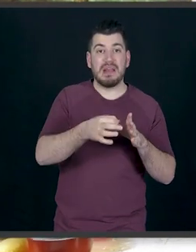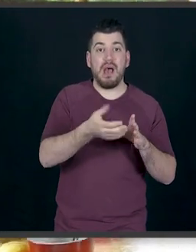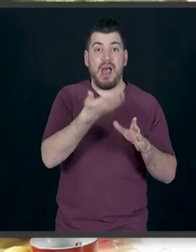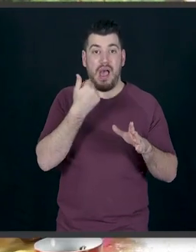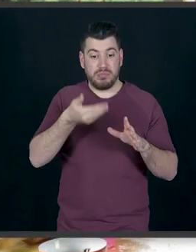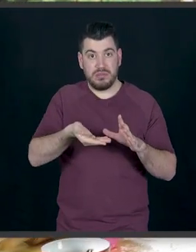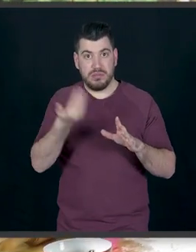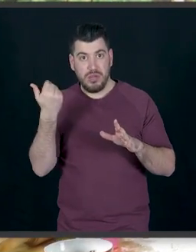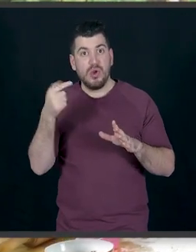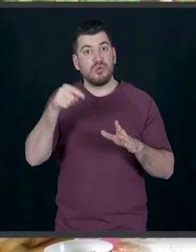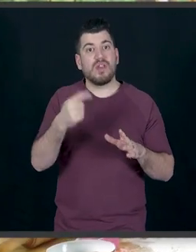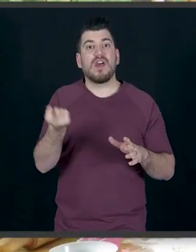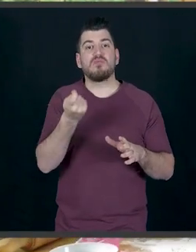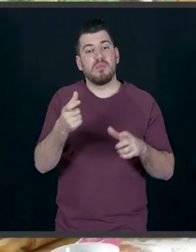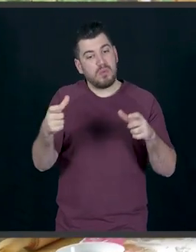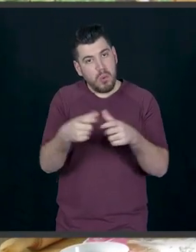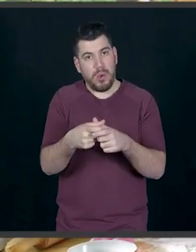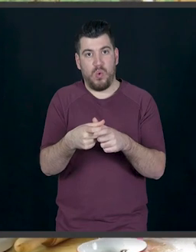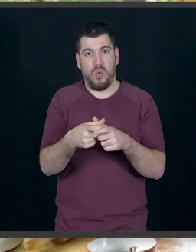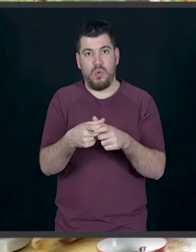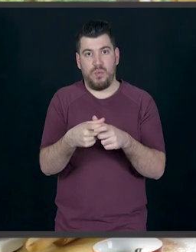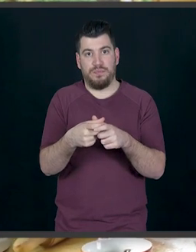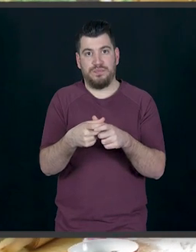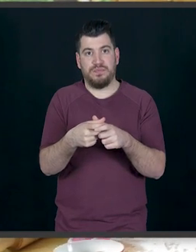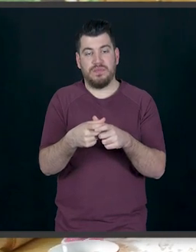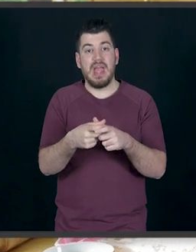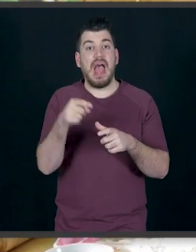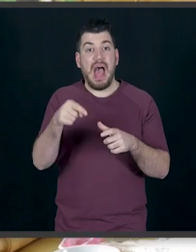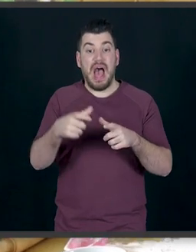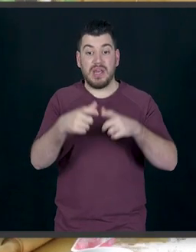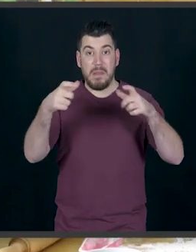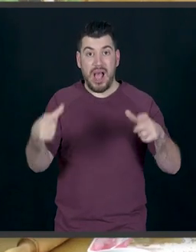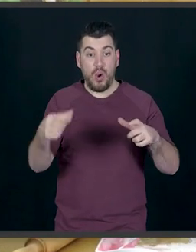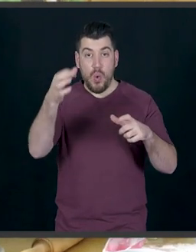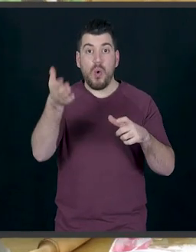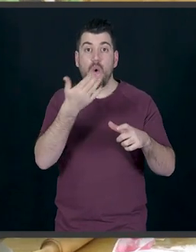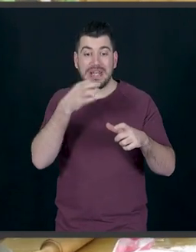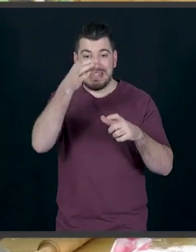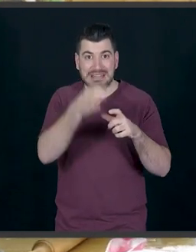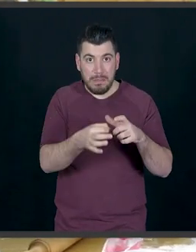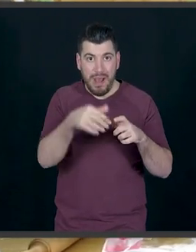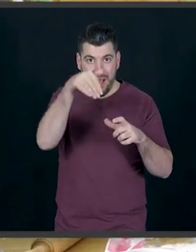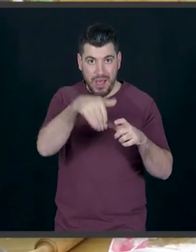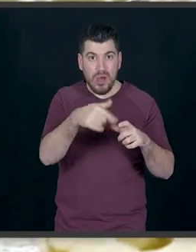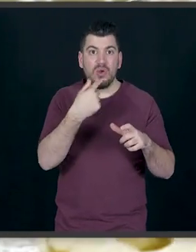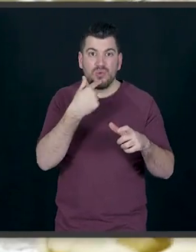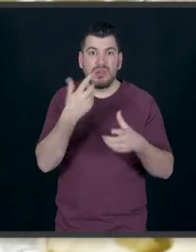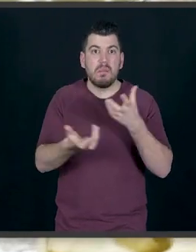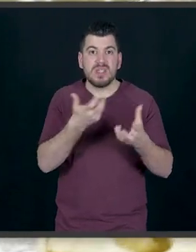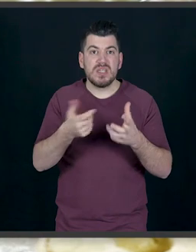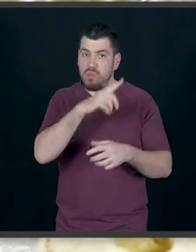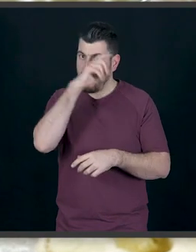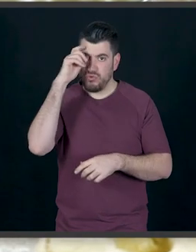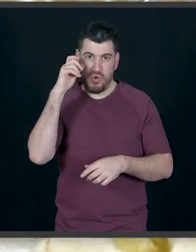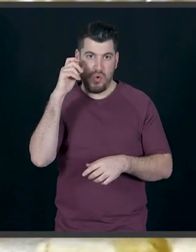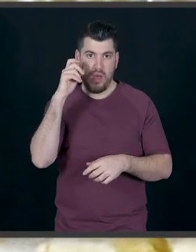αξιμοποιήσουμε πολύ μικρότερο κουπάτ, γιατί άμα τα κάνουμε τόσο μεγάλα χωρίς τρύπα στη μέση θα είναι πολύ δύσκολα να ψηθούν. Άρα